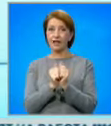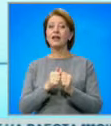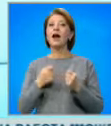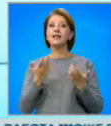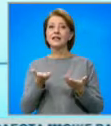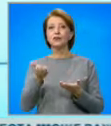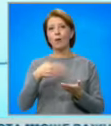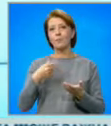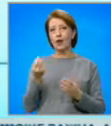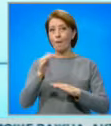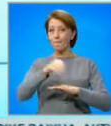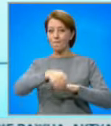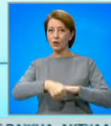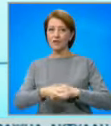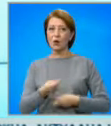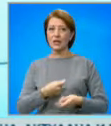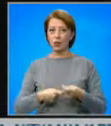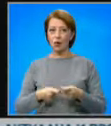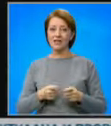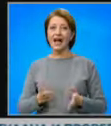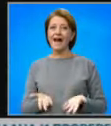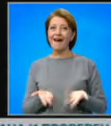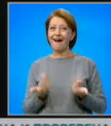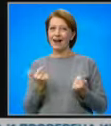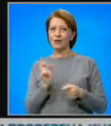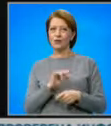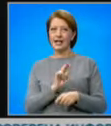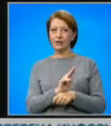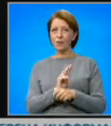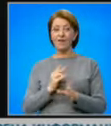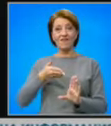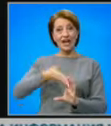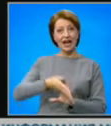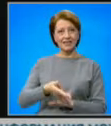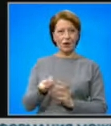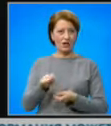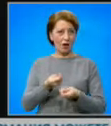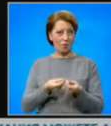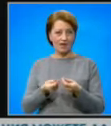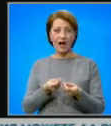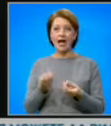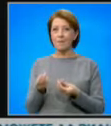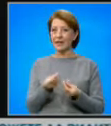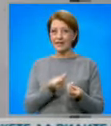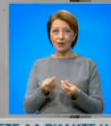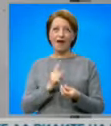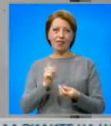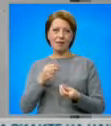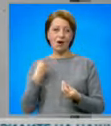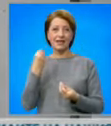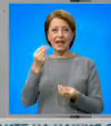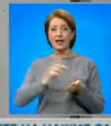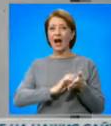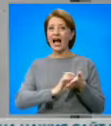подкуп от търговец. В ранния следобед той влязла в търговски обект, пазарувал, но не му била издадена касова бележка. Глобата за